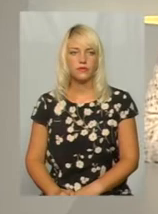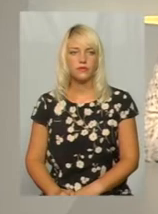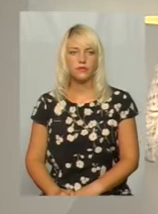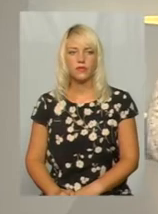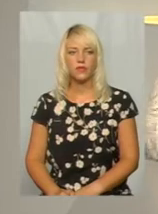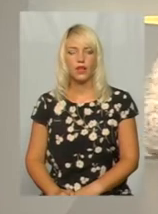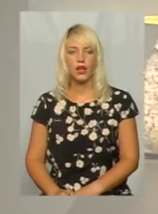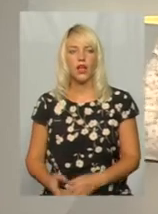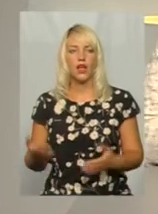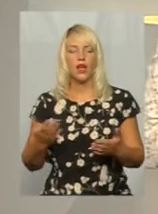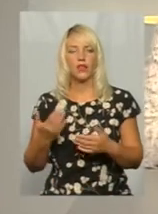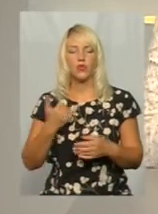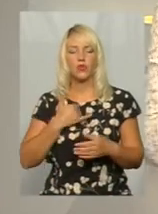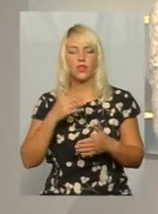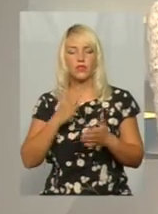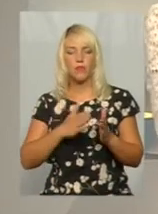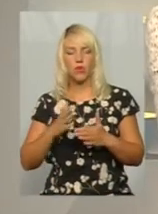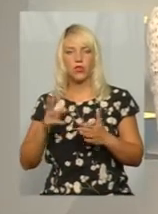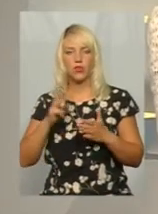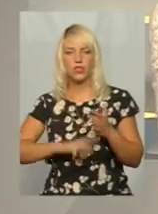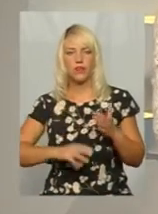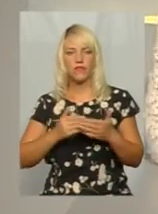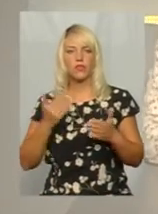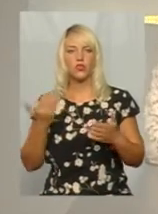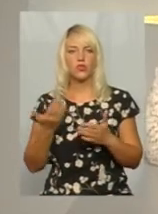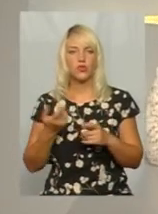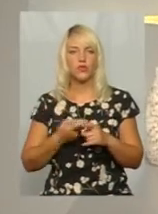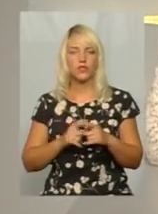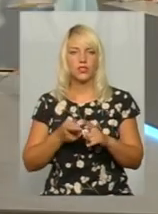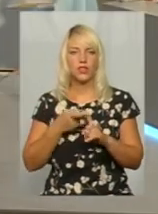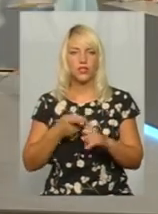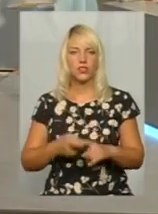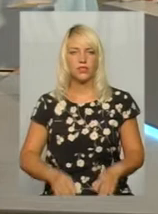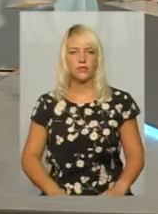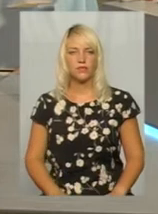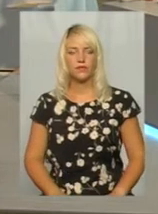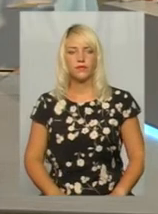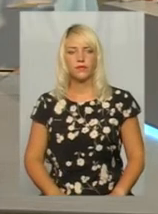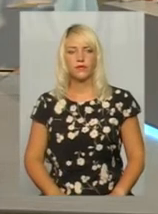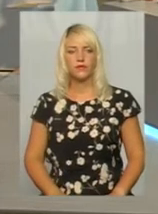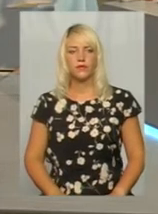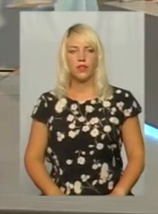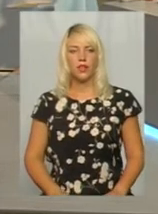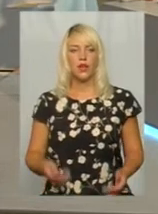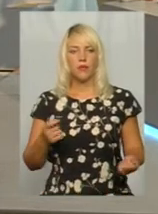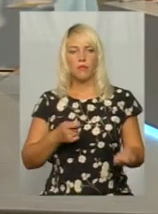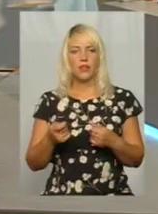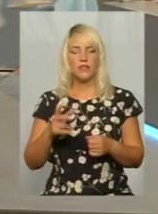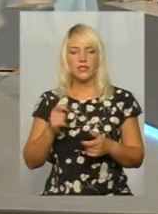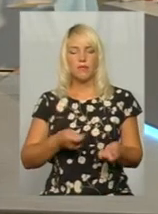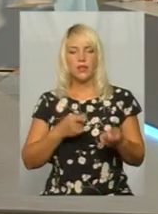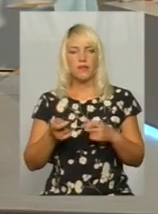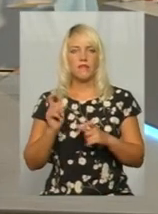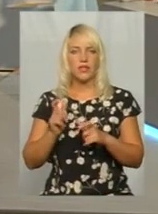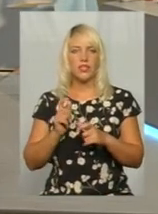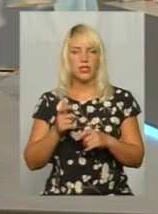А який в нас порядок штрафів і від чого залежить? Ну, привізник за перевезення вантажу